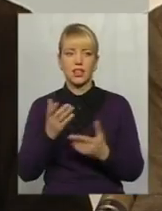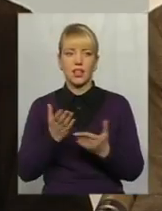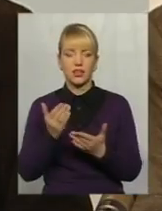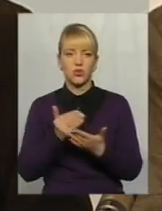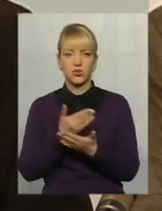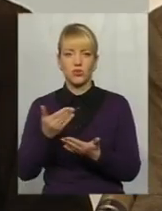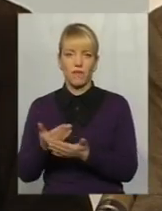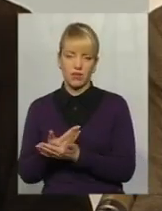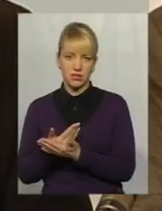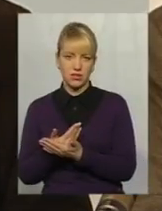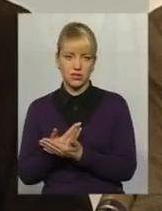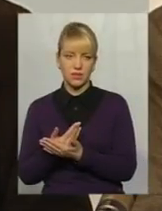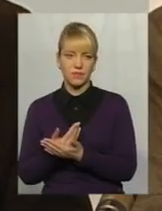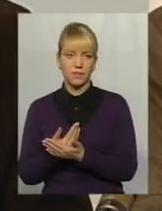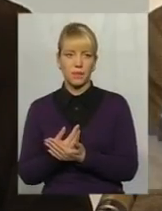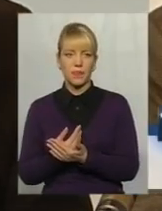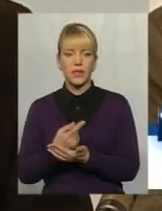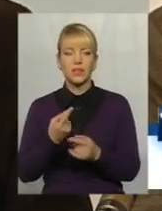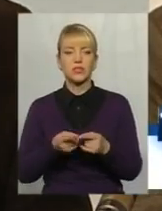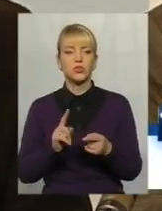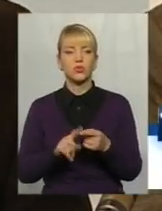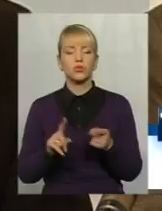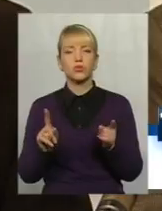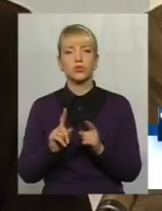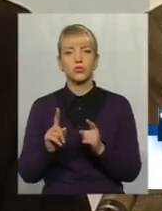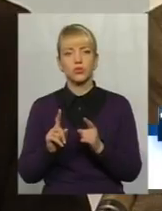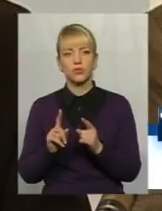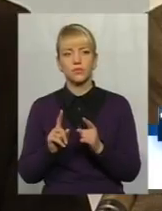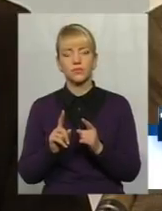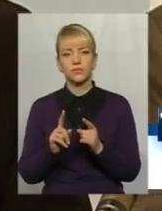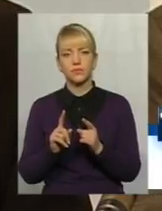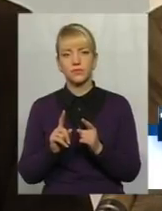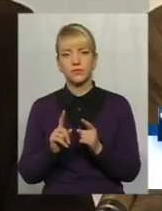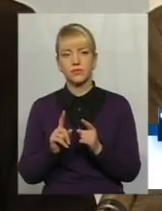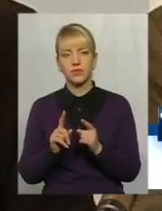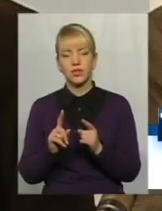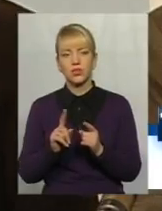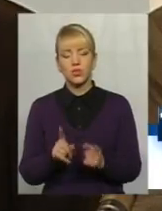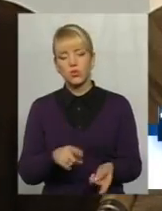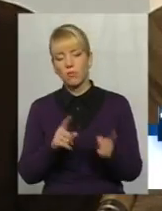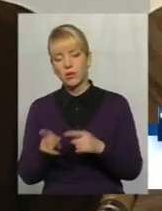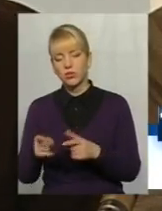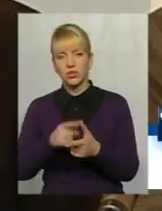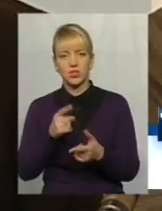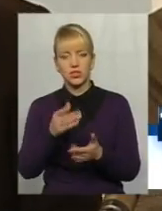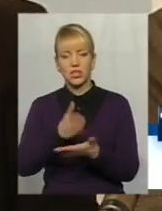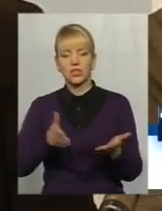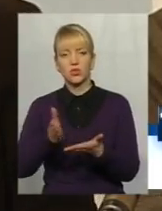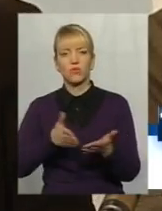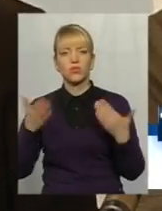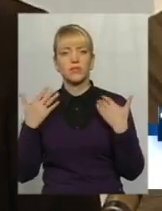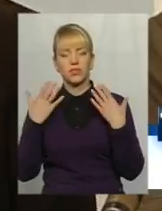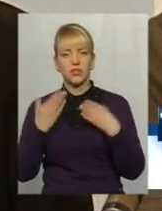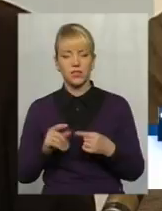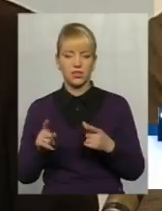новацій і із того, що чи переноситься, чи скасовуються певні вихідні, чи